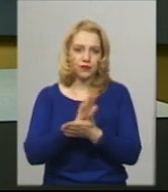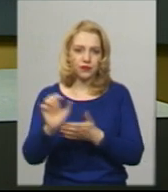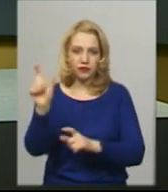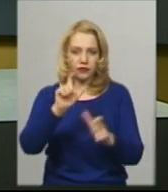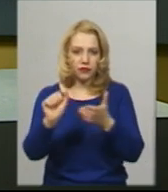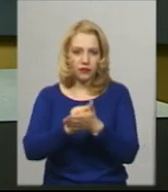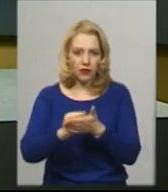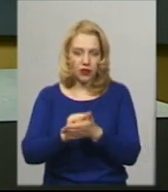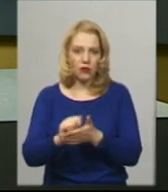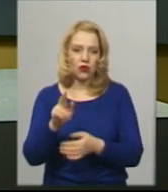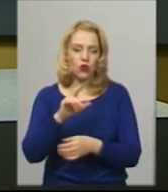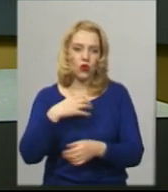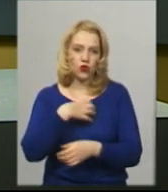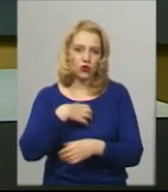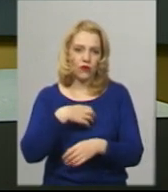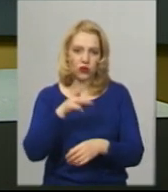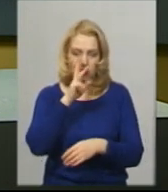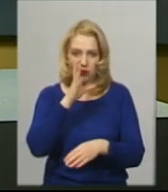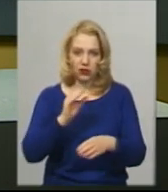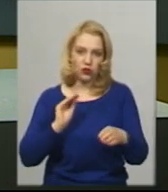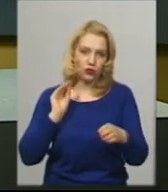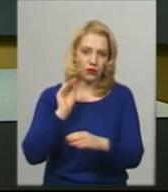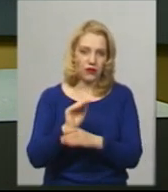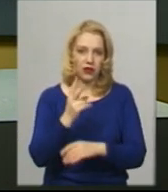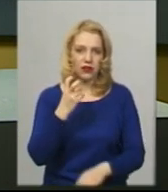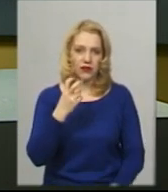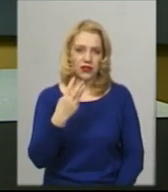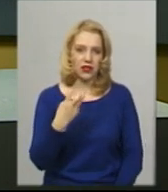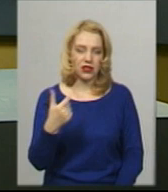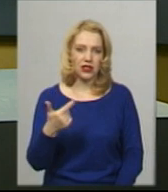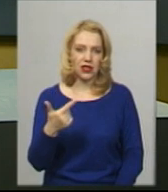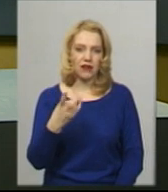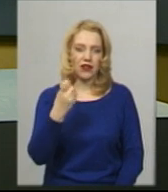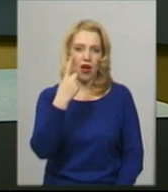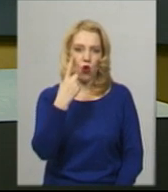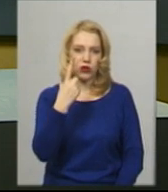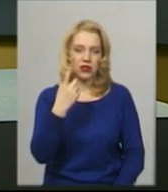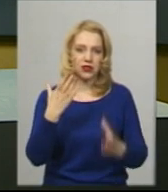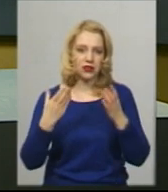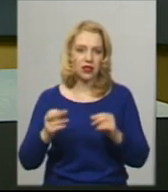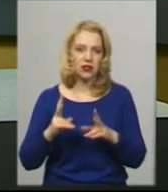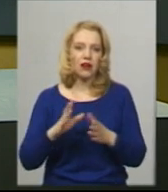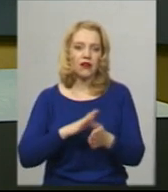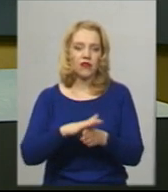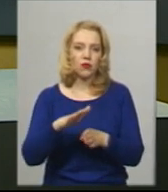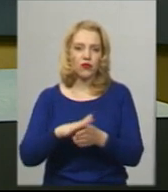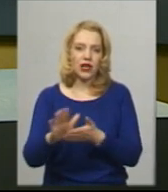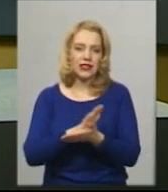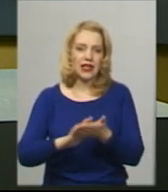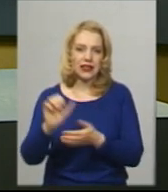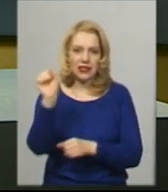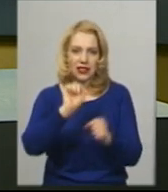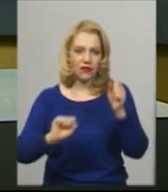до основної зарплатні, відтепер нараховуватимуть ще плюс 200-300 гривень на день. Як відбувається дезінфекція громадського